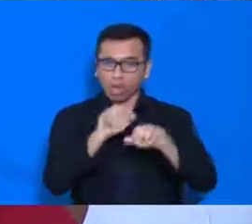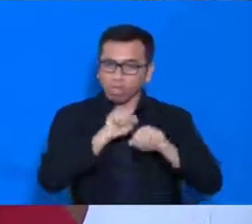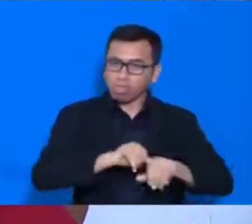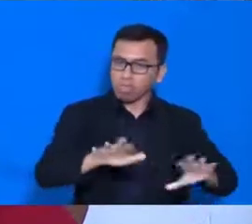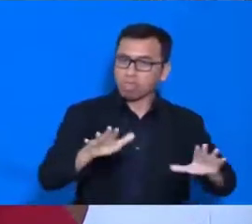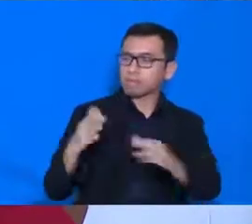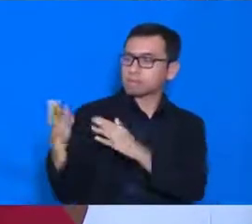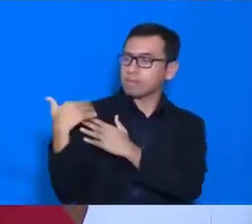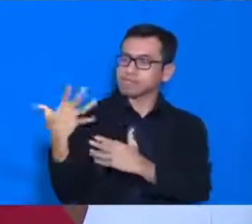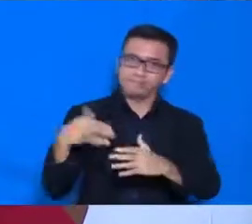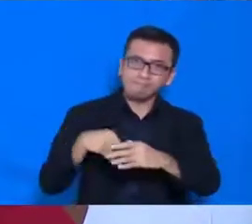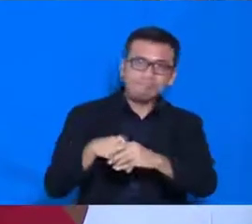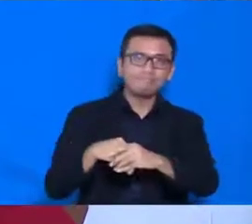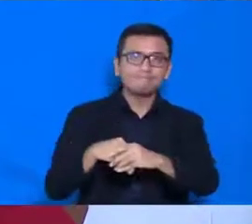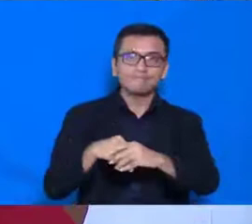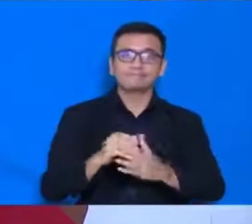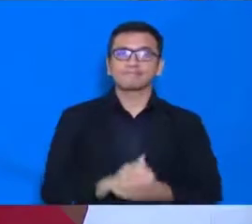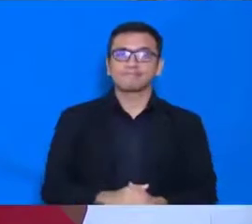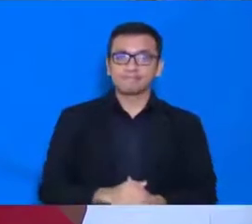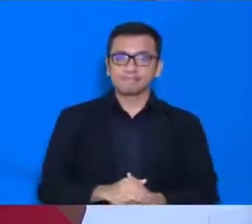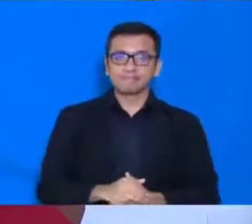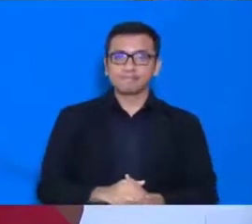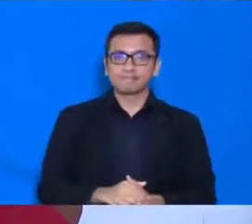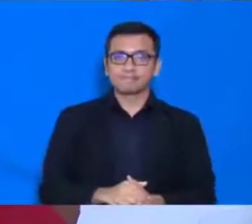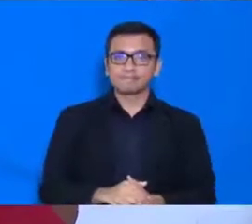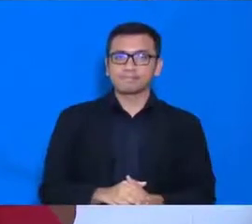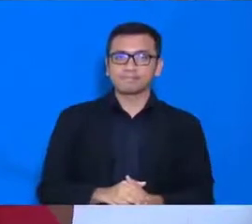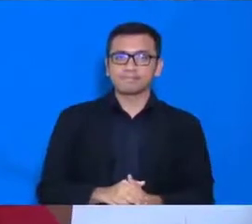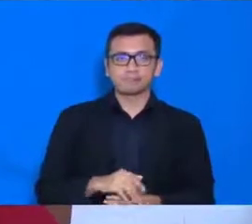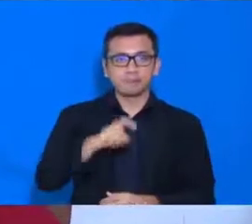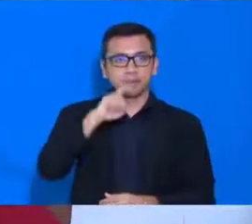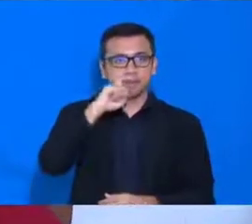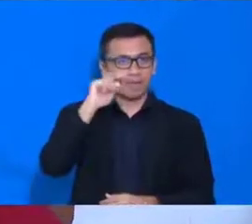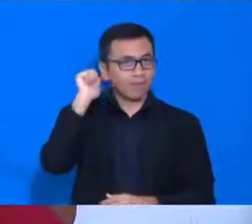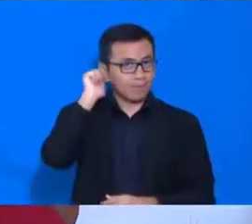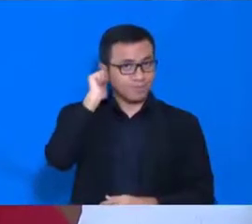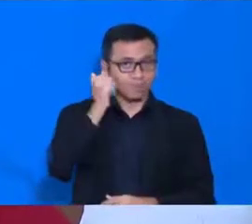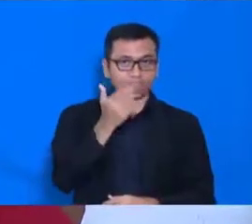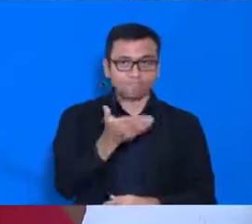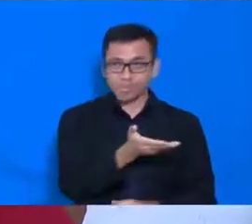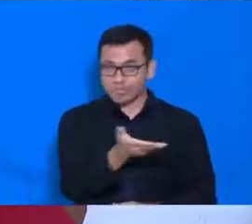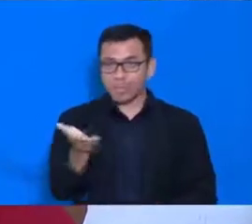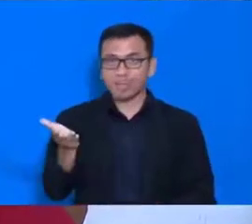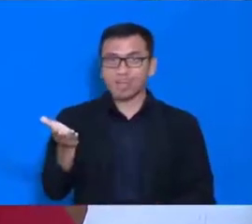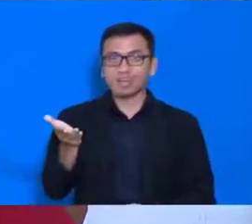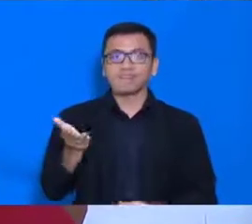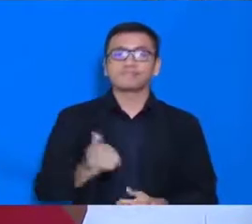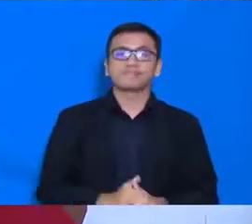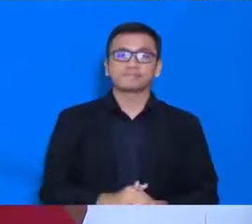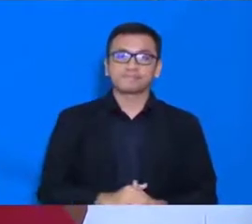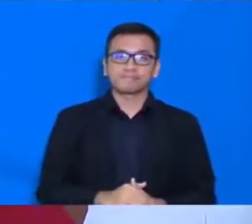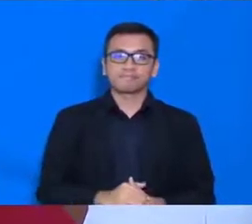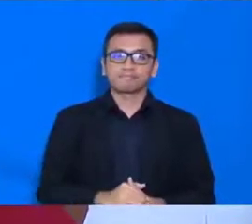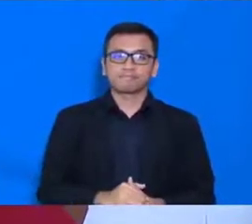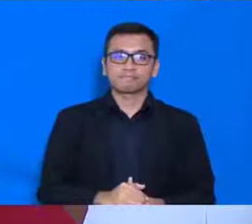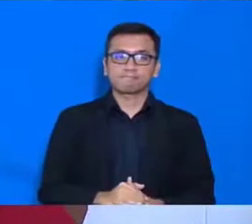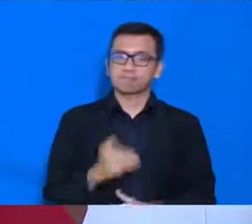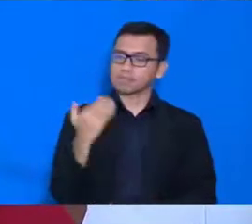bersama-sama. Bapak hadirin, Bapak dan Ibu, dan hadirin sekalian, sebagaimana disampaikan tadi,